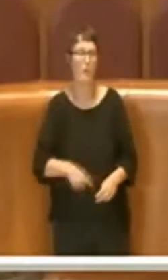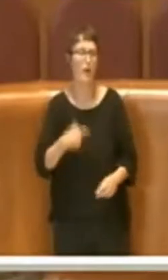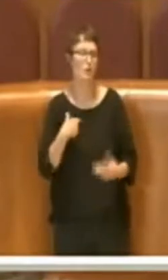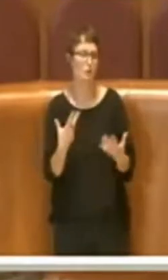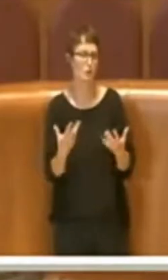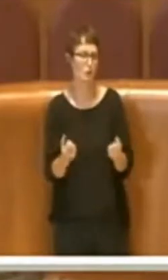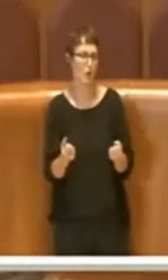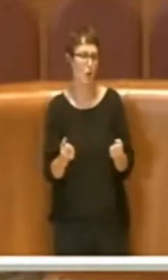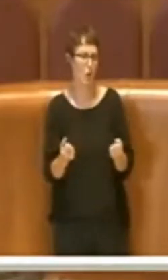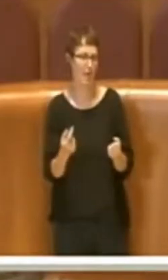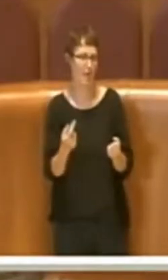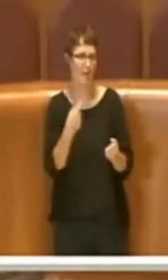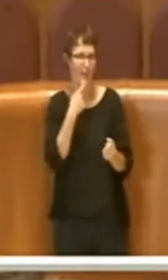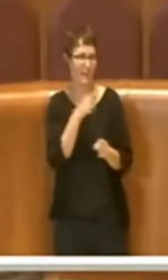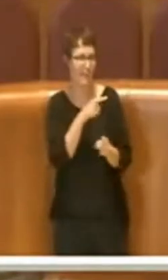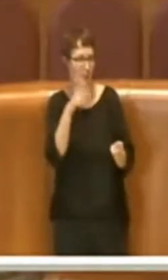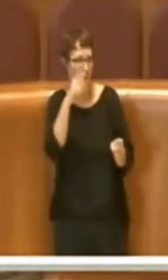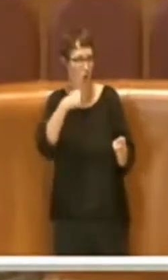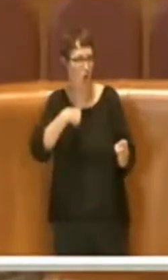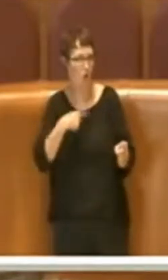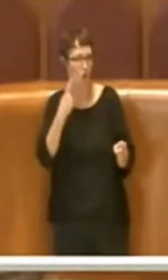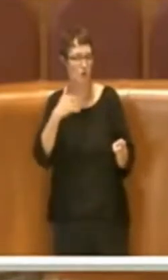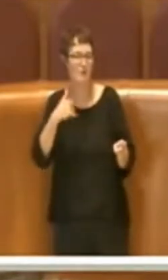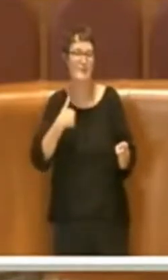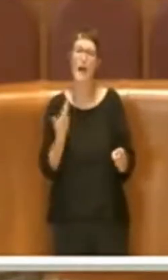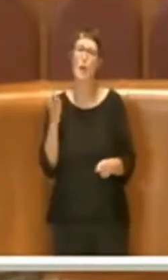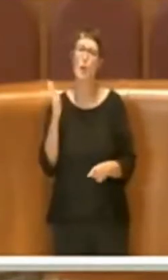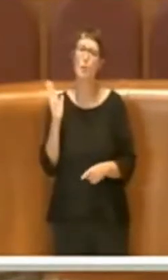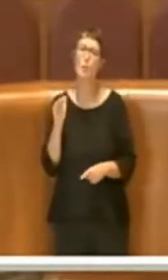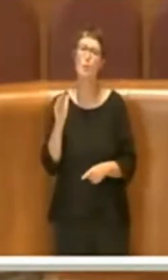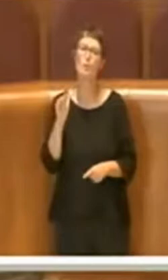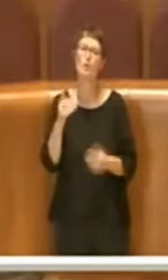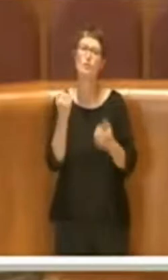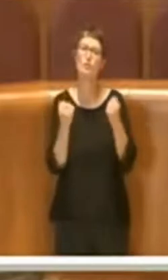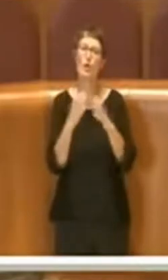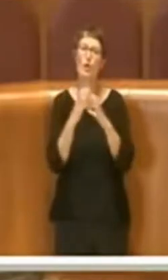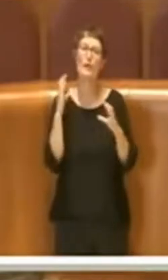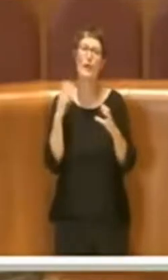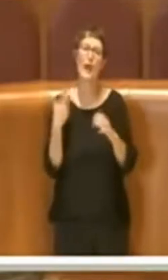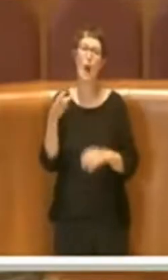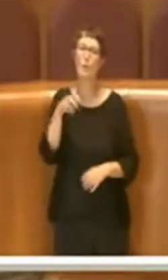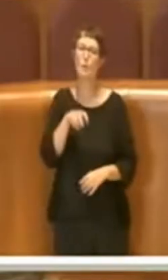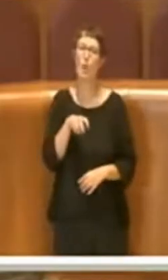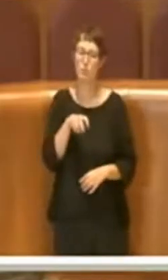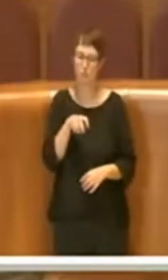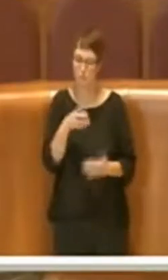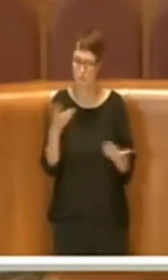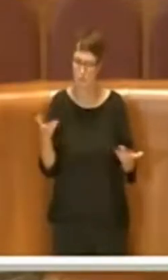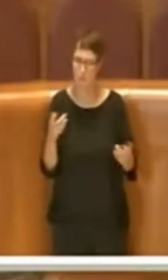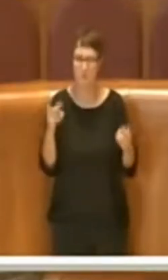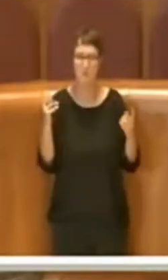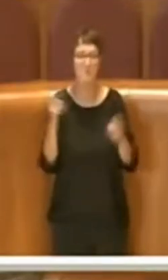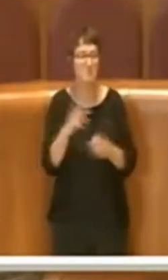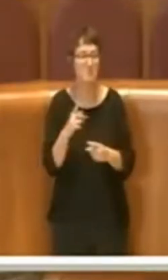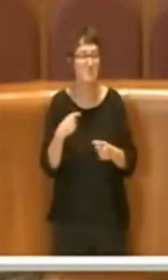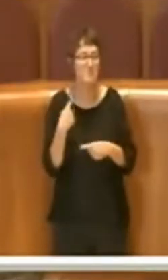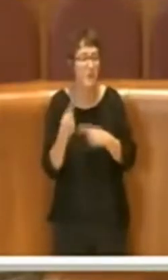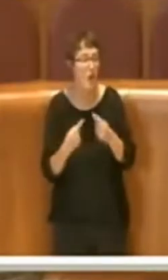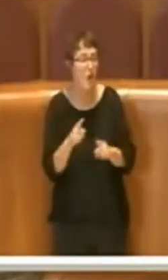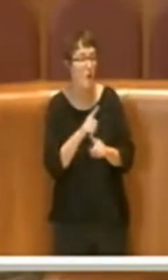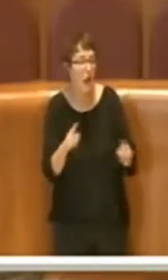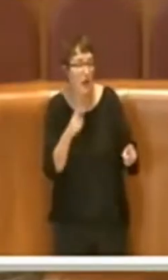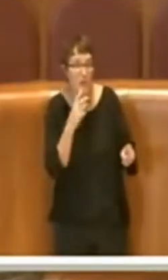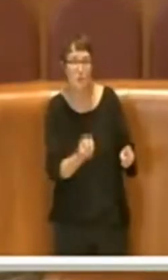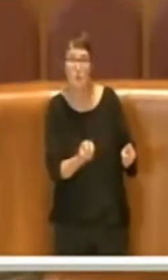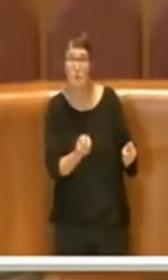conosce sa che prendo l'autobus tutti i giorni, spesso con piacere devo dire che ancora nessuno mi insulta sull'autobus, ma anzi